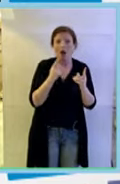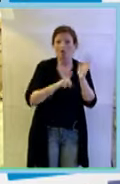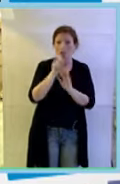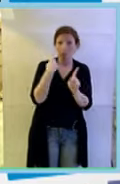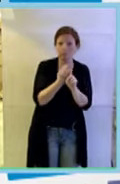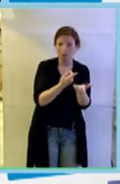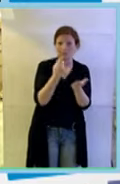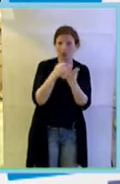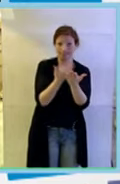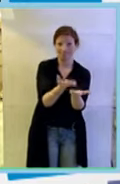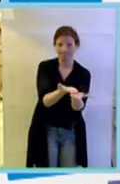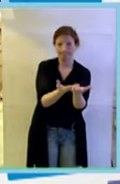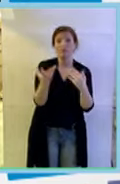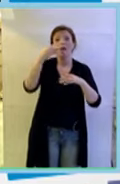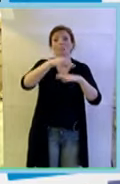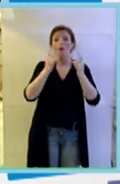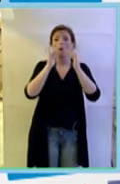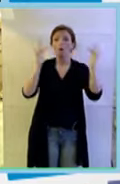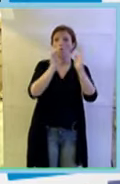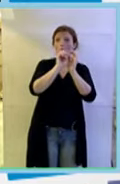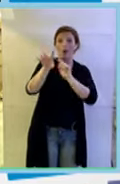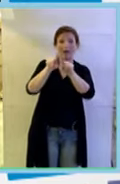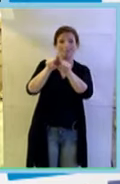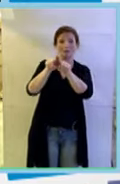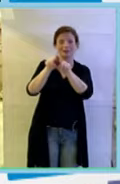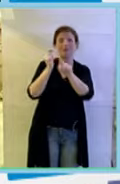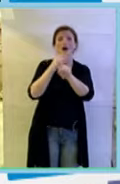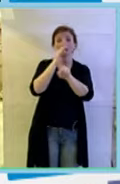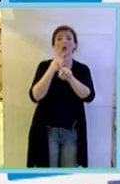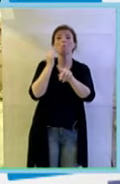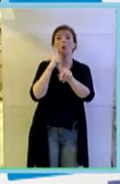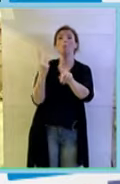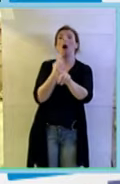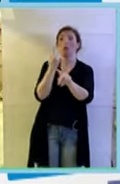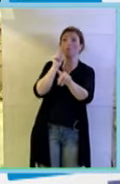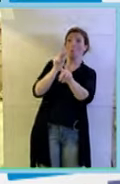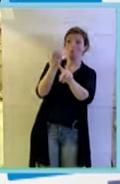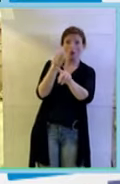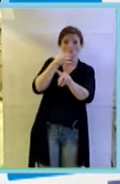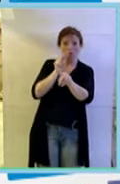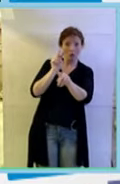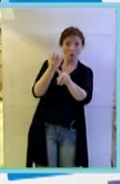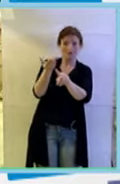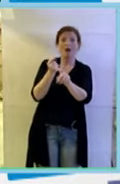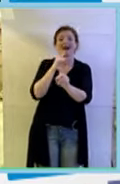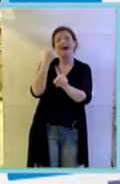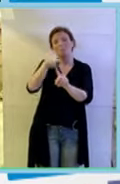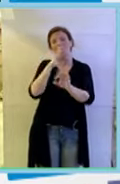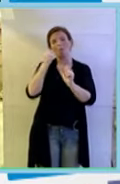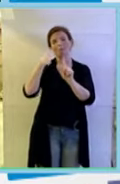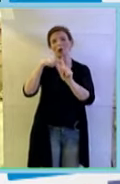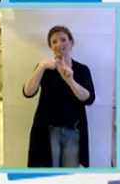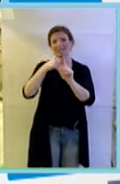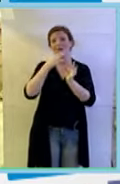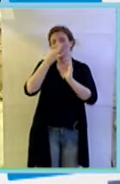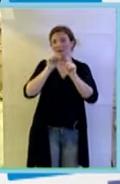e poi metterli sul web fa sì che magari li vede qualcuno e questo può essere positivo